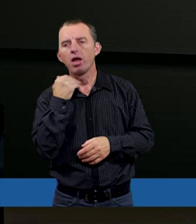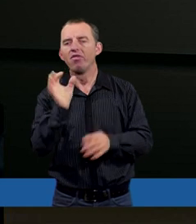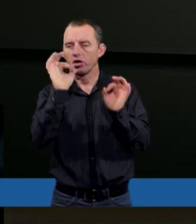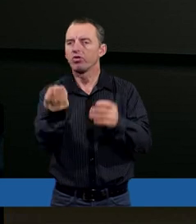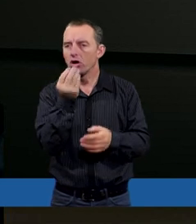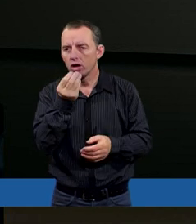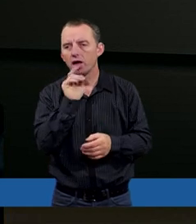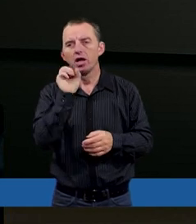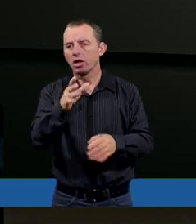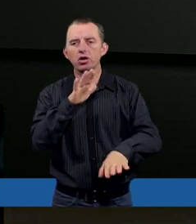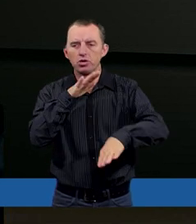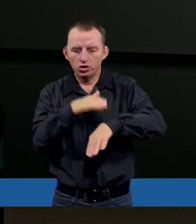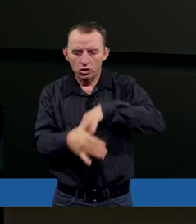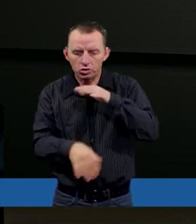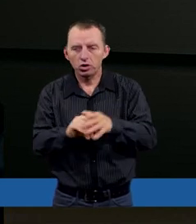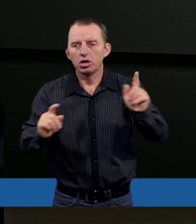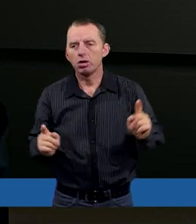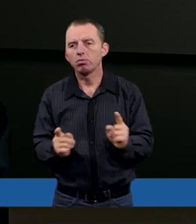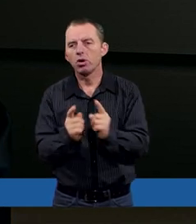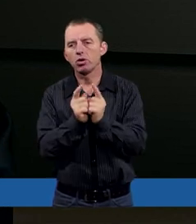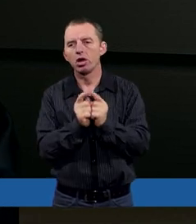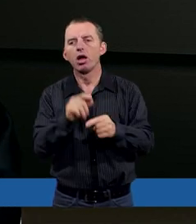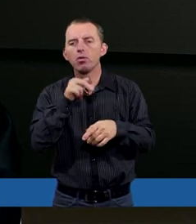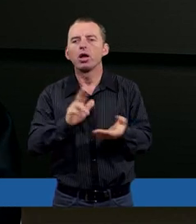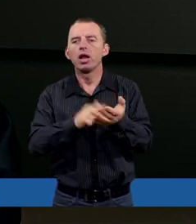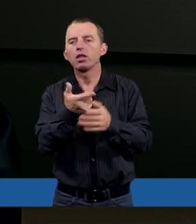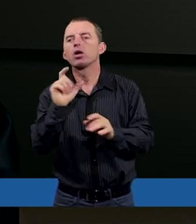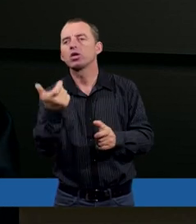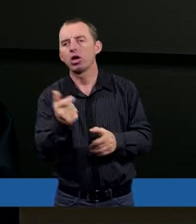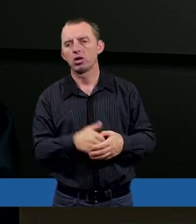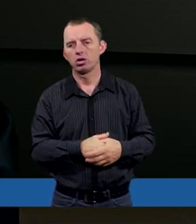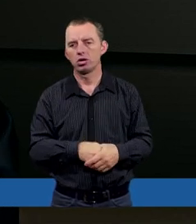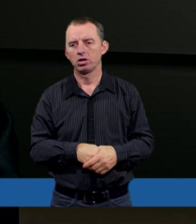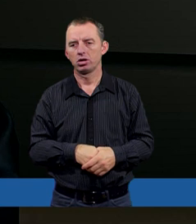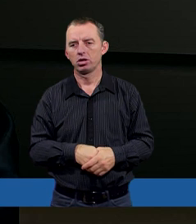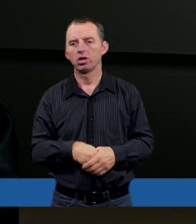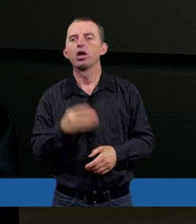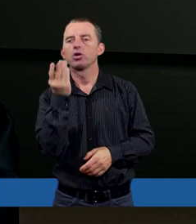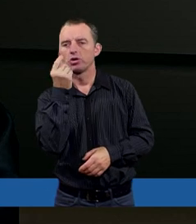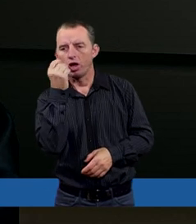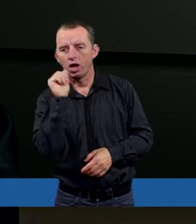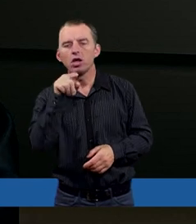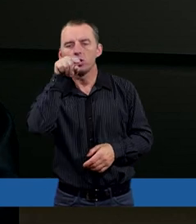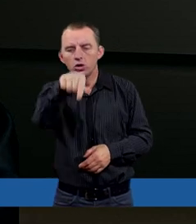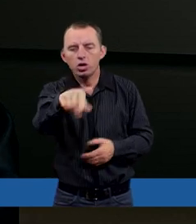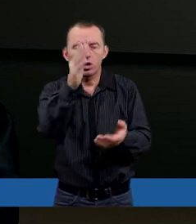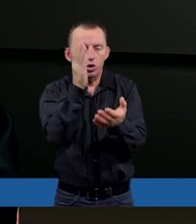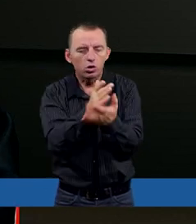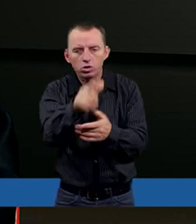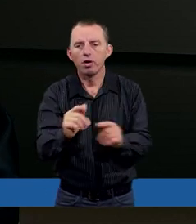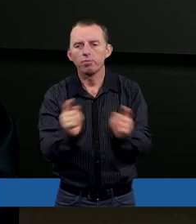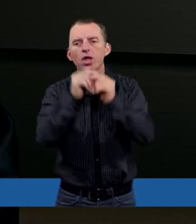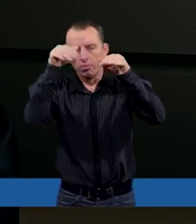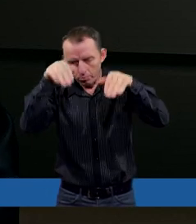odżywiał, a tu takie nieszczęście go spotkało. A my mu na to co? Ty się ciesz, że tylko to cię spotkało. Przecież